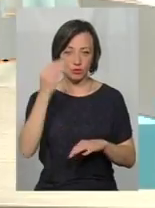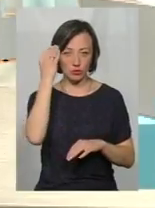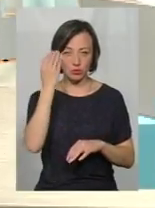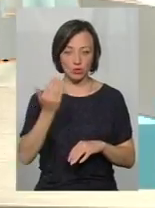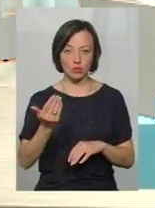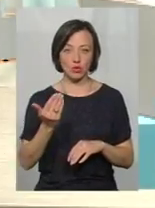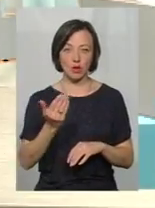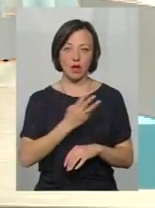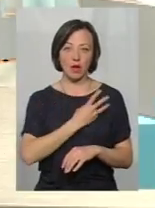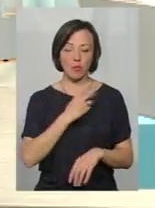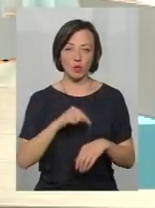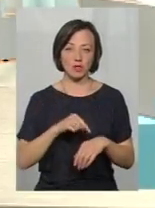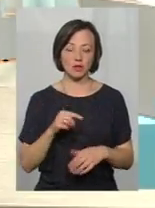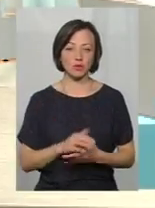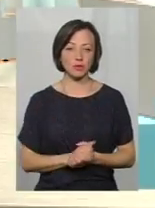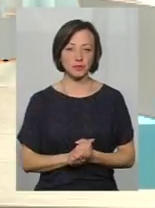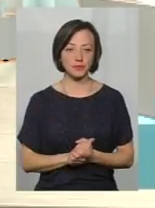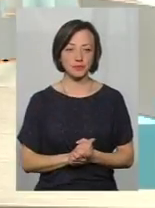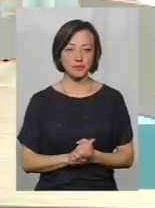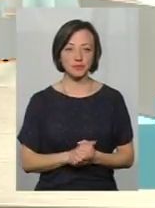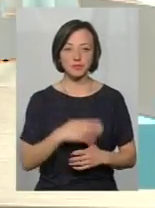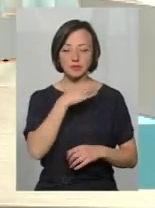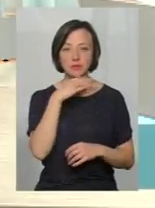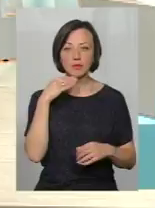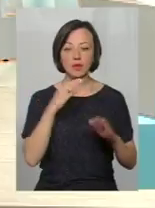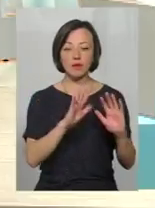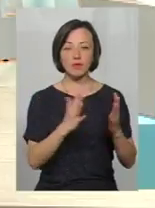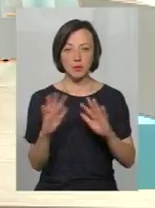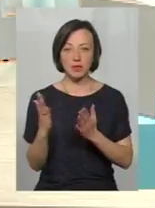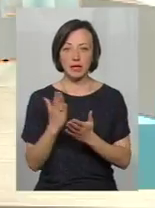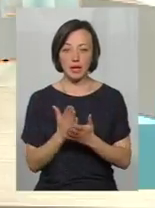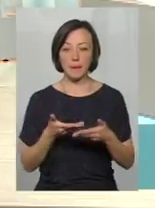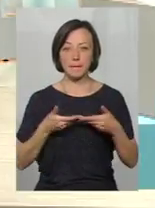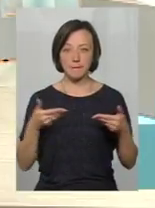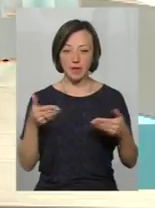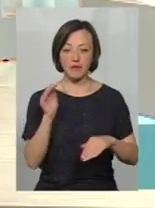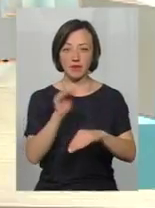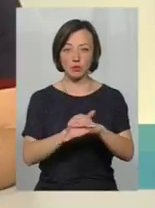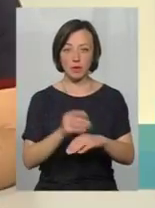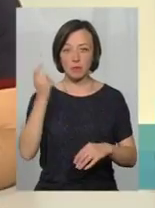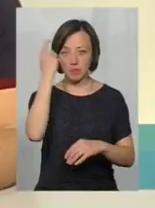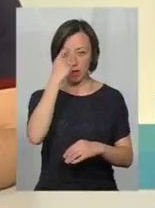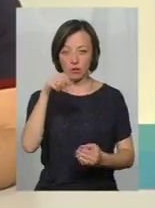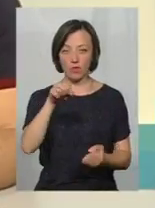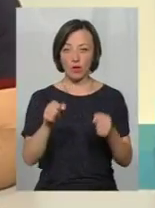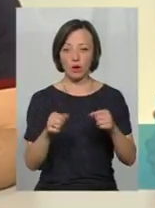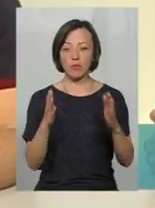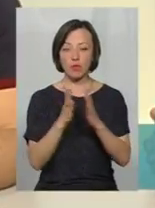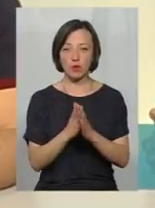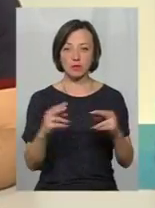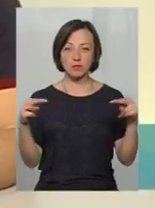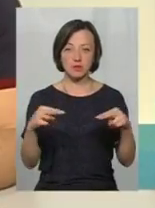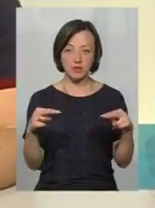емоційності. От досить велика кількість випадків, коли ми фіксуємо п'яного водія, коли просимо свідків, щоб вони